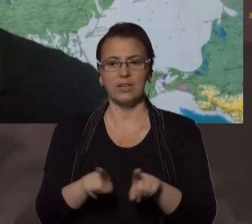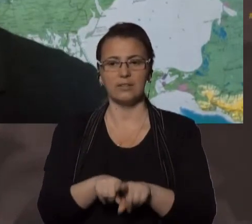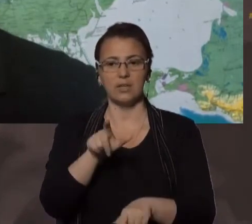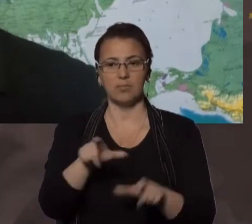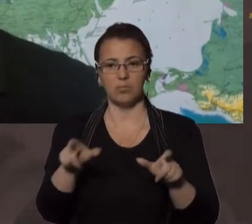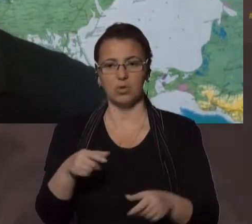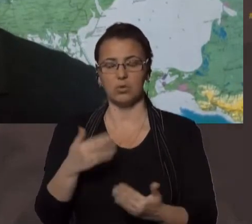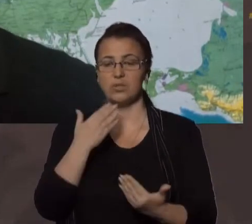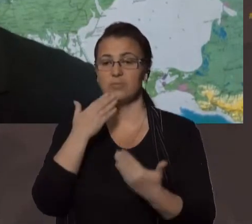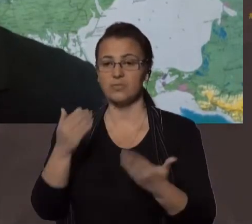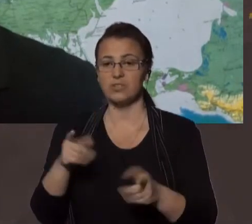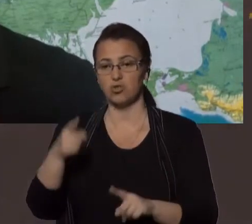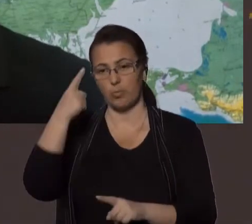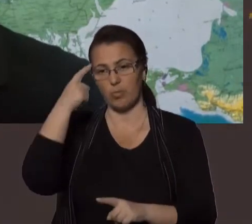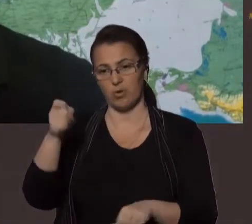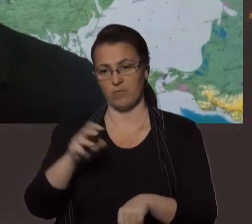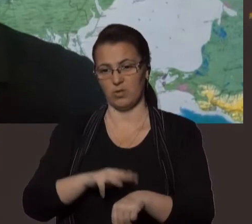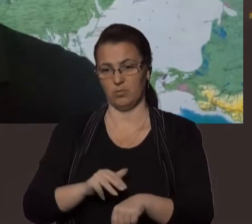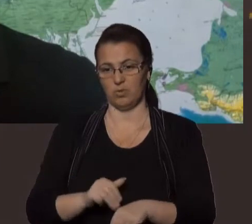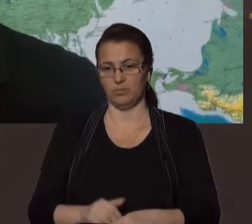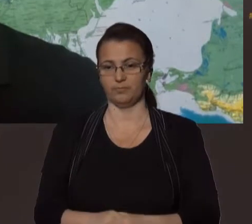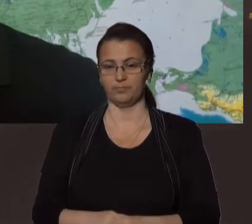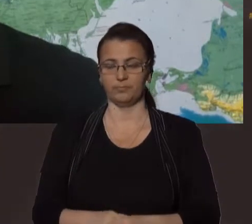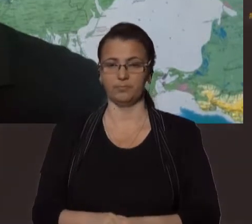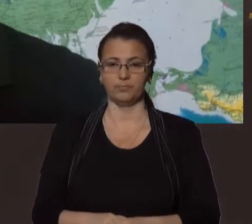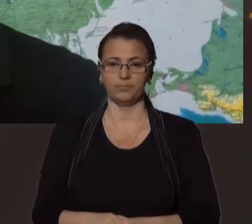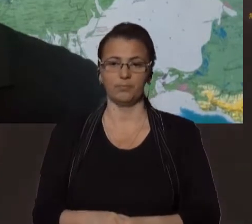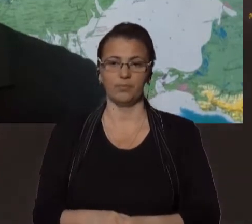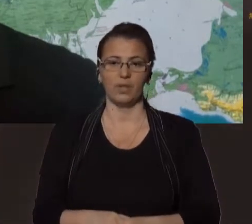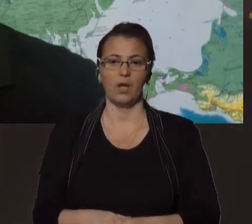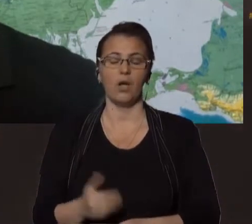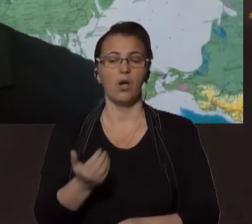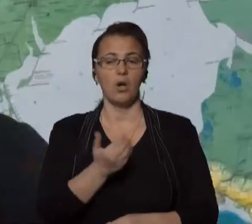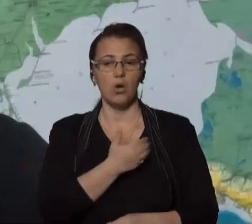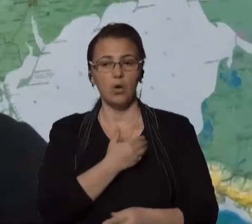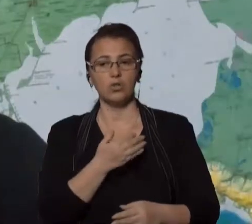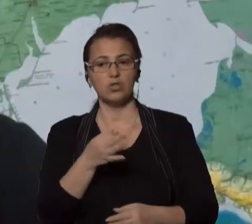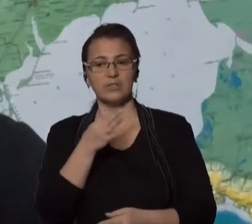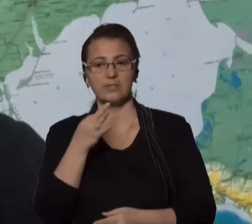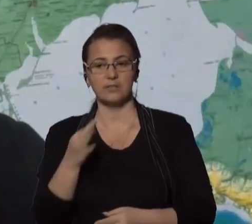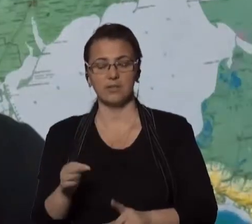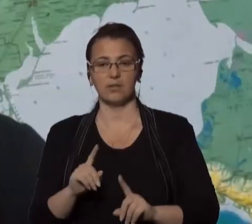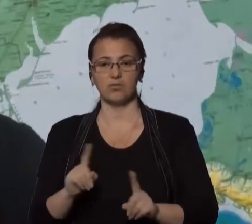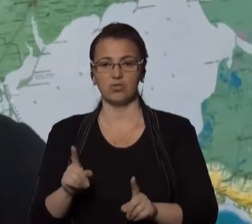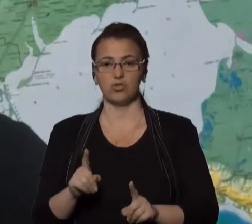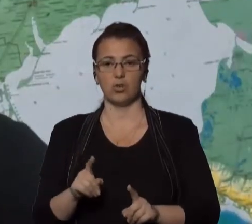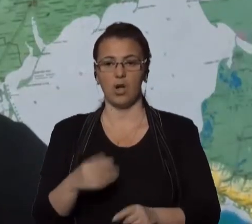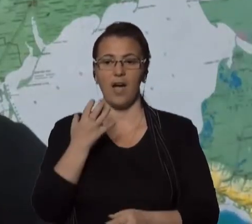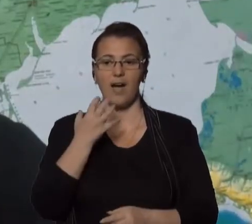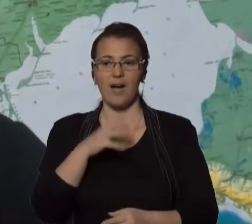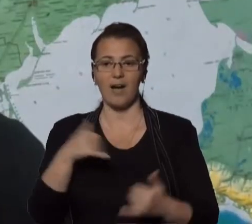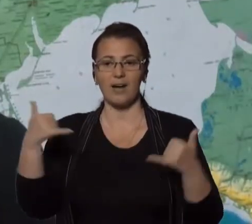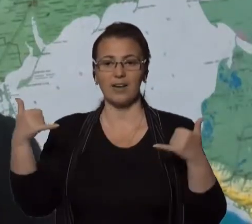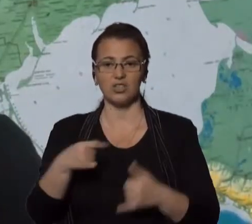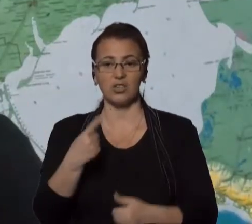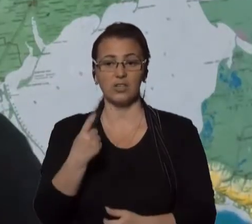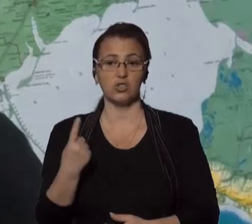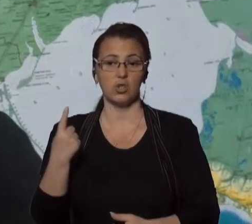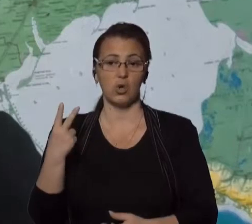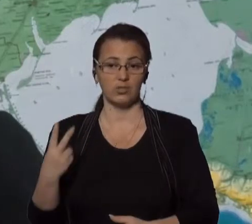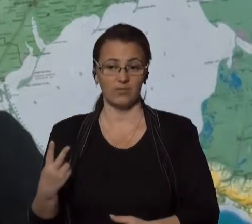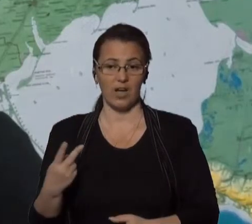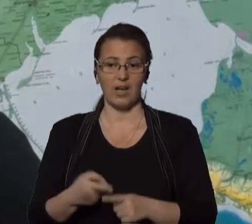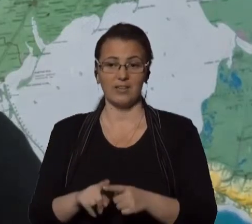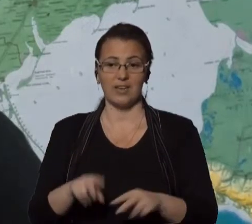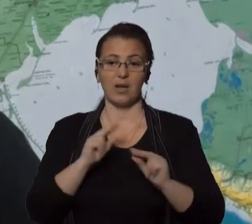того, щоб повідомити правоохоронні органи? Хотів би вчергово не гласити, що гаряча лінія 102, яка діє